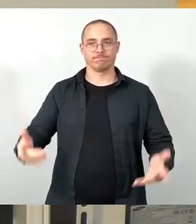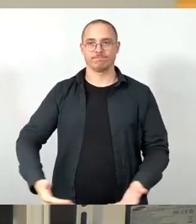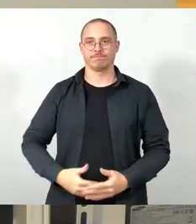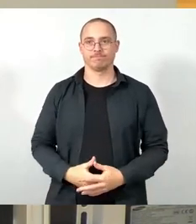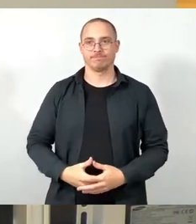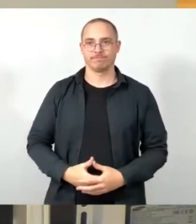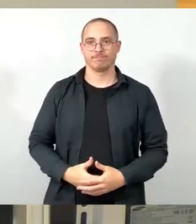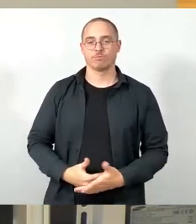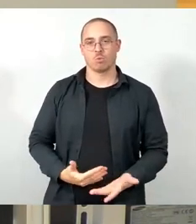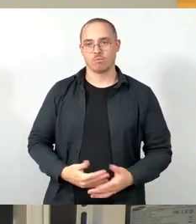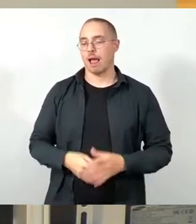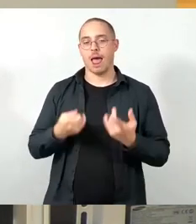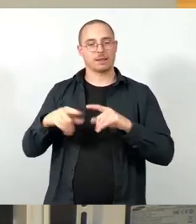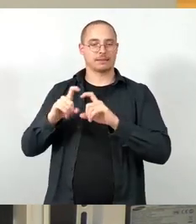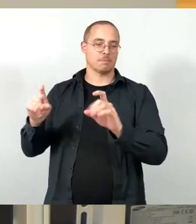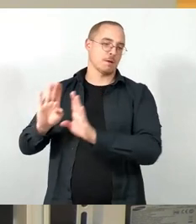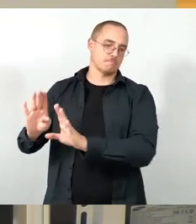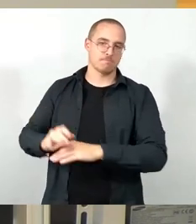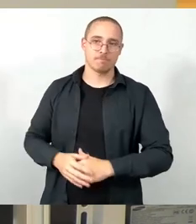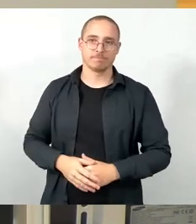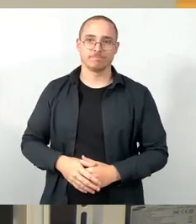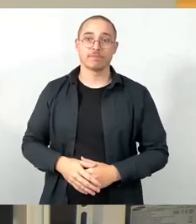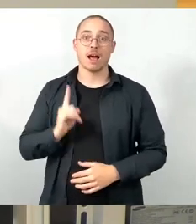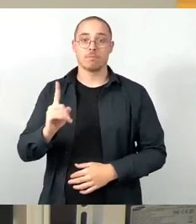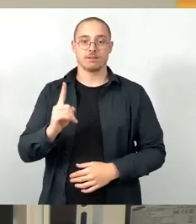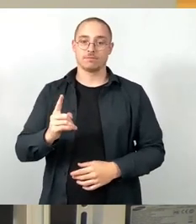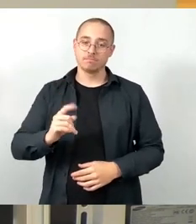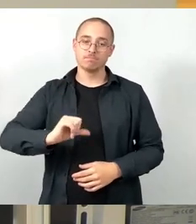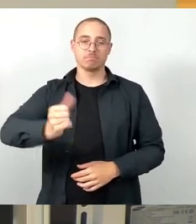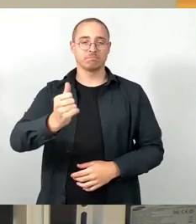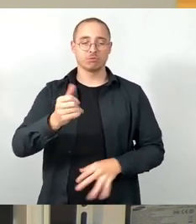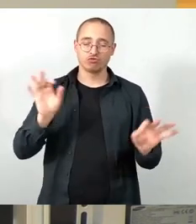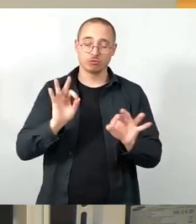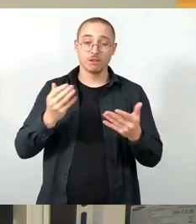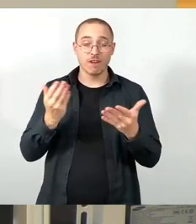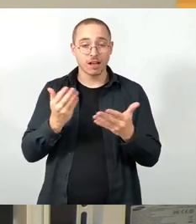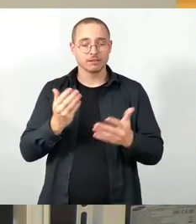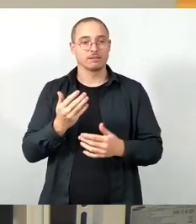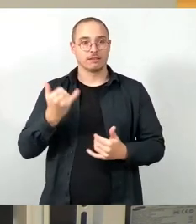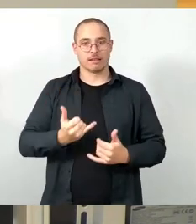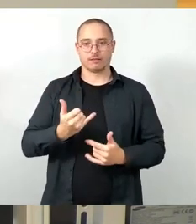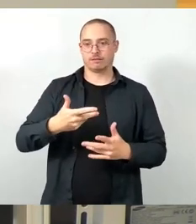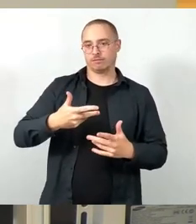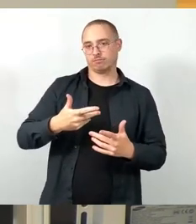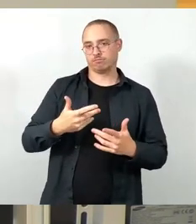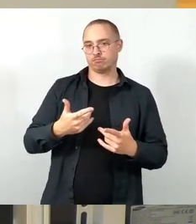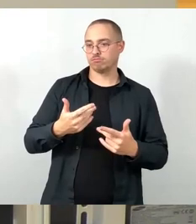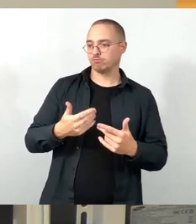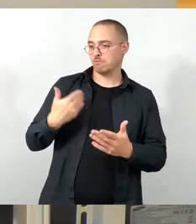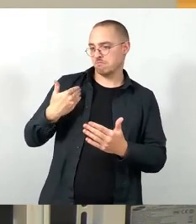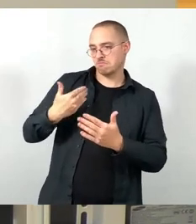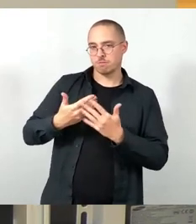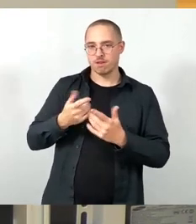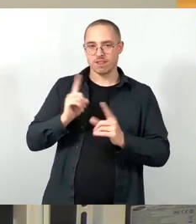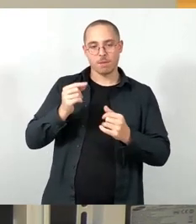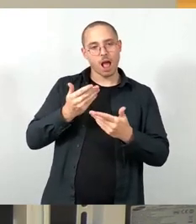Ganz besonders kritisch ist es aber, wenn es in den Abendstutten stattfindet, jetzt wird es ja langsam wieder heller, aber wer so im zeitigen Frühjahr oder im Herbst